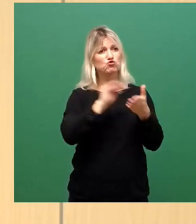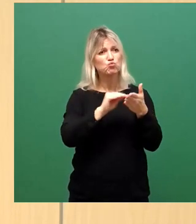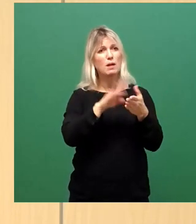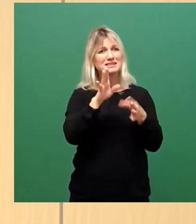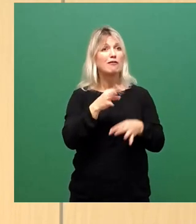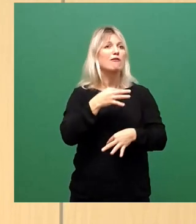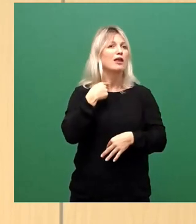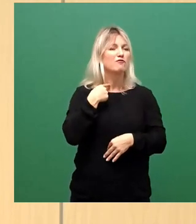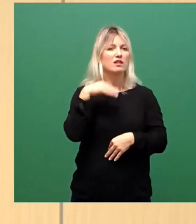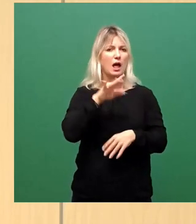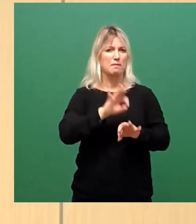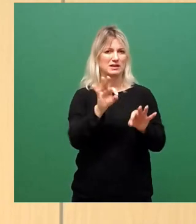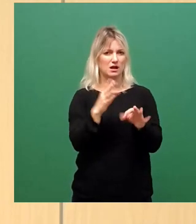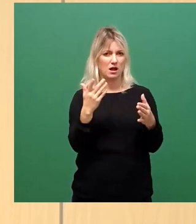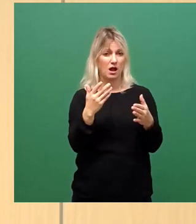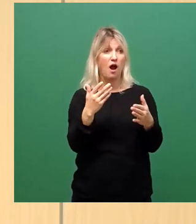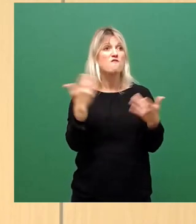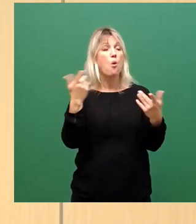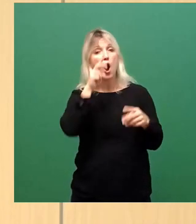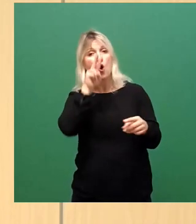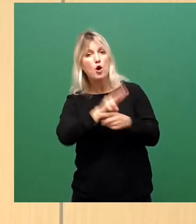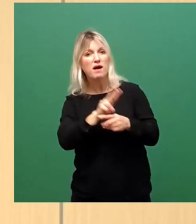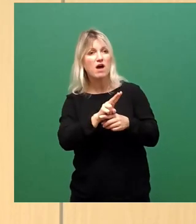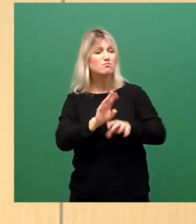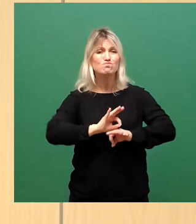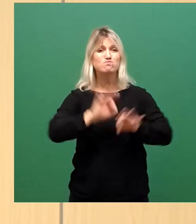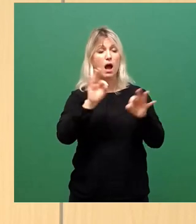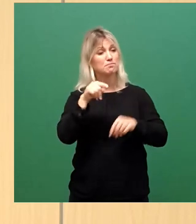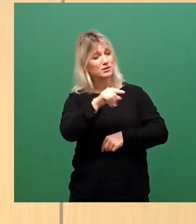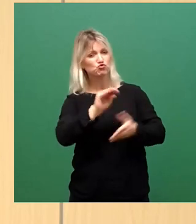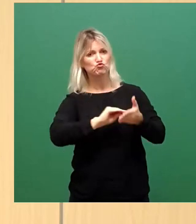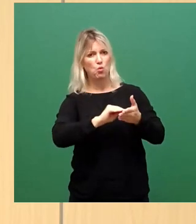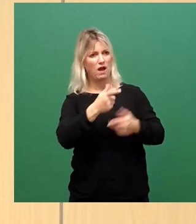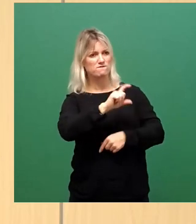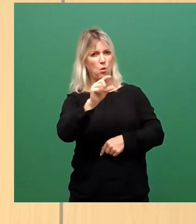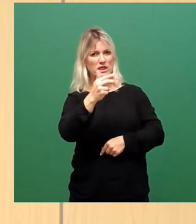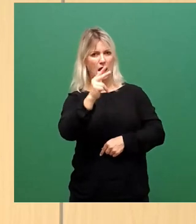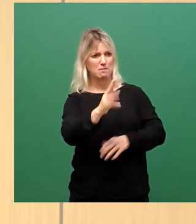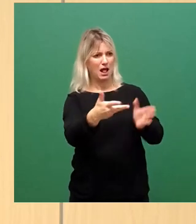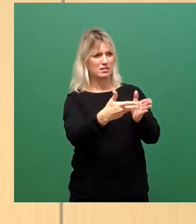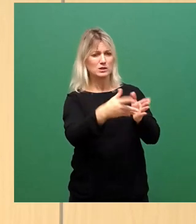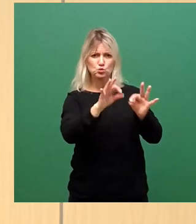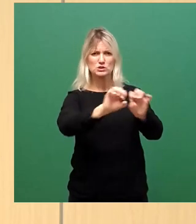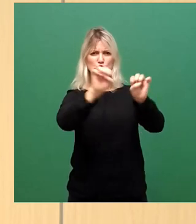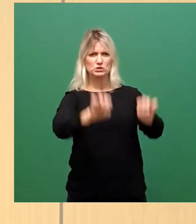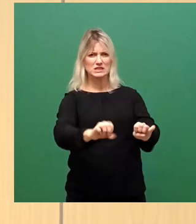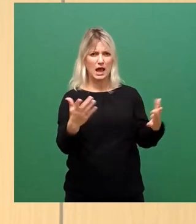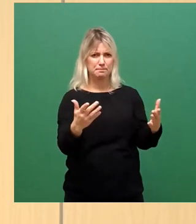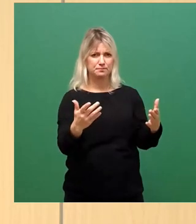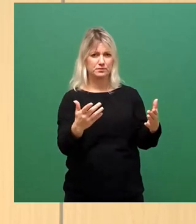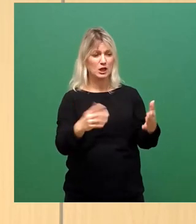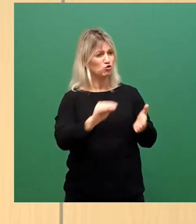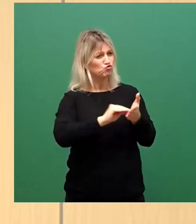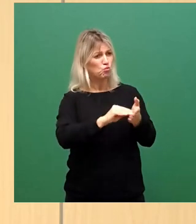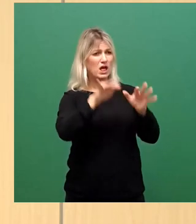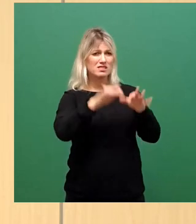die besser überwacht ist als die Schülerinnen und Schüler, die dreimal in der Woche sich testen lassen müssen. Wir haben in den Schulen ein hohes Maß an Sicherheit. Klar, es